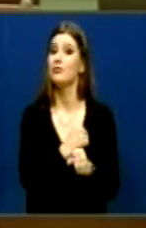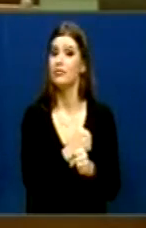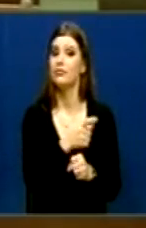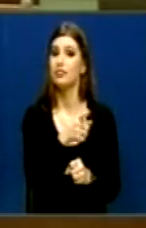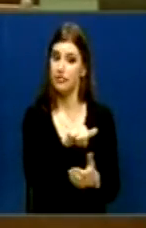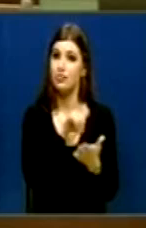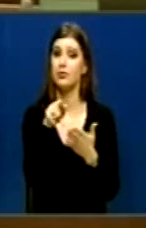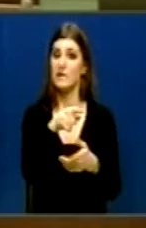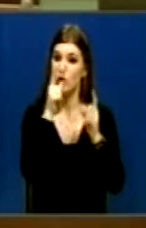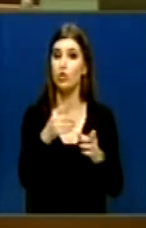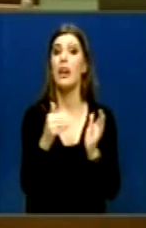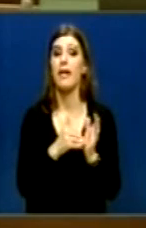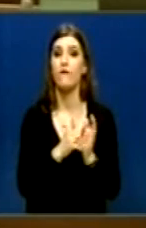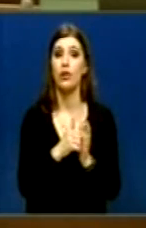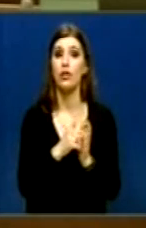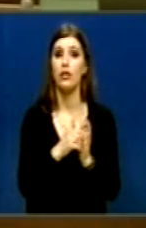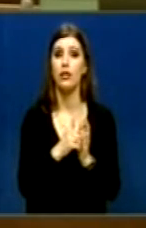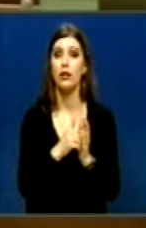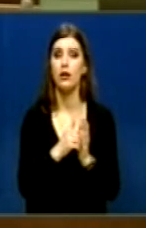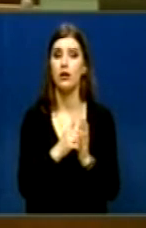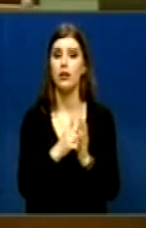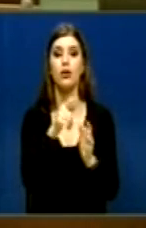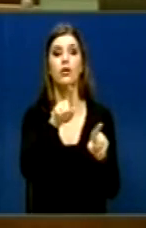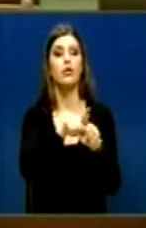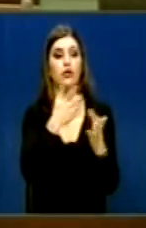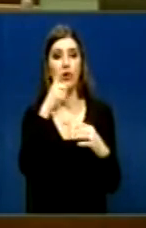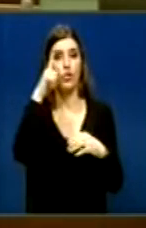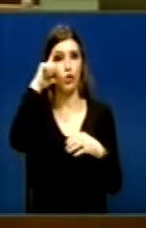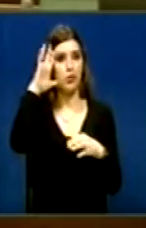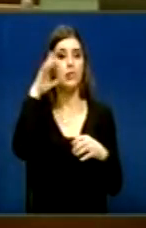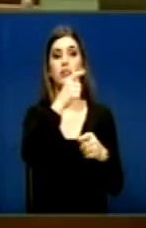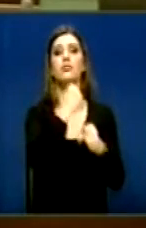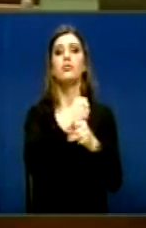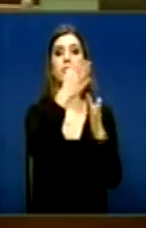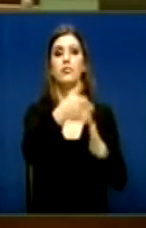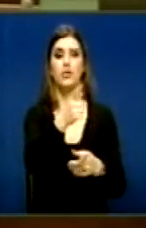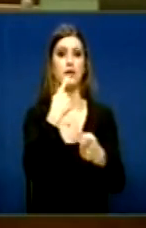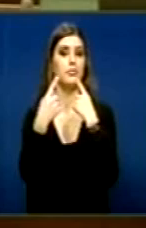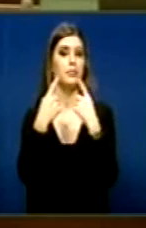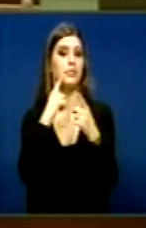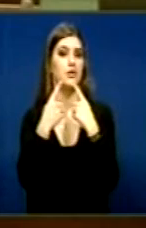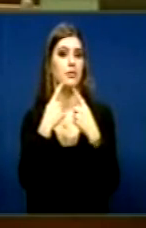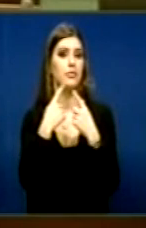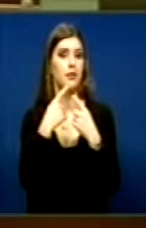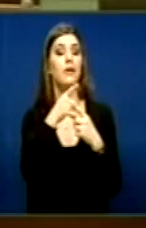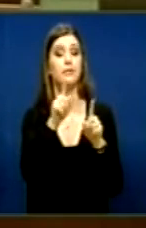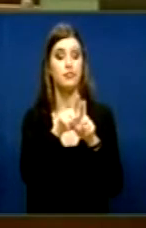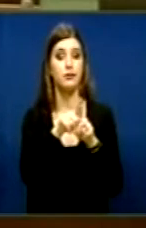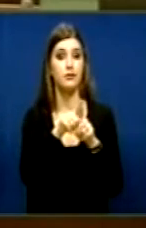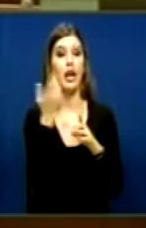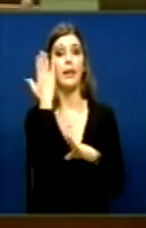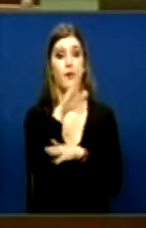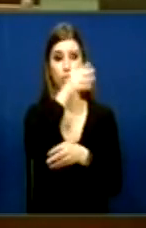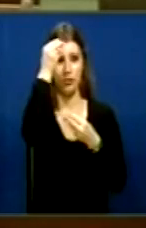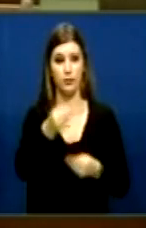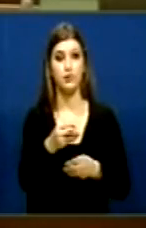të dhe është problemi Se kërë nuk është kërë fa kryoiministri e tjetër Posë kryoiministri e Gosjata Dhe putet të ndëruar Të konvenit Republikës